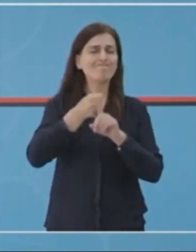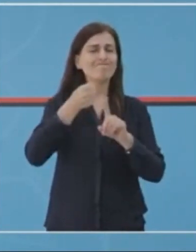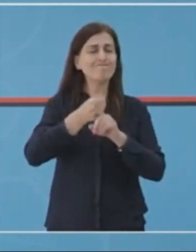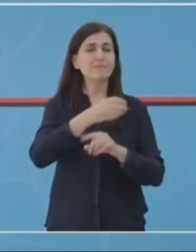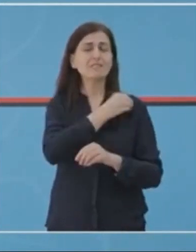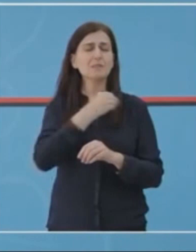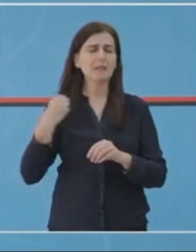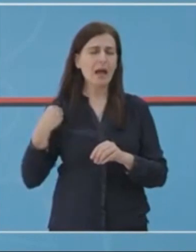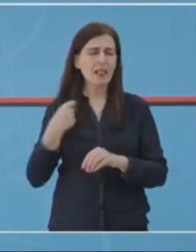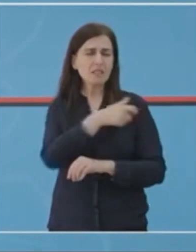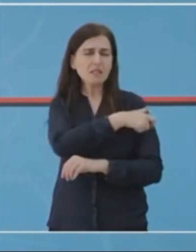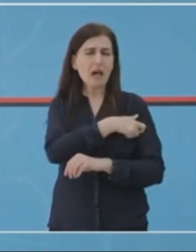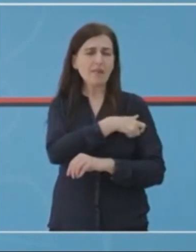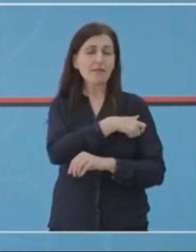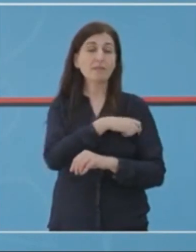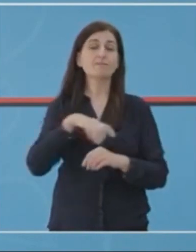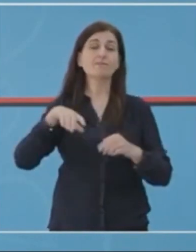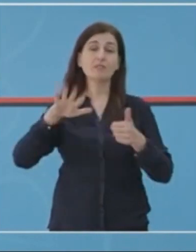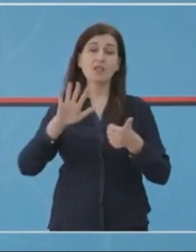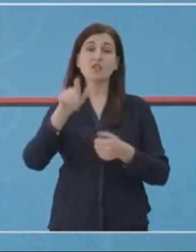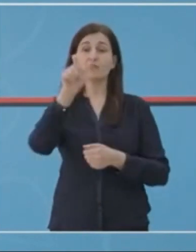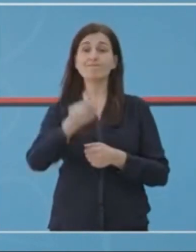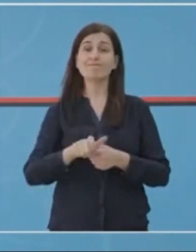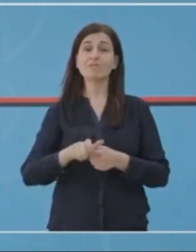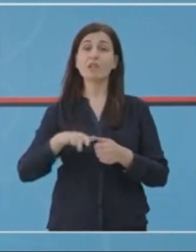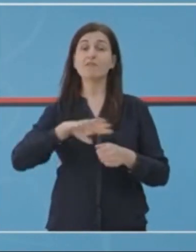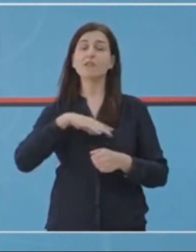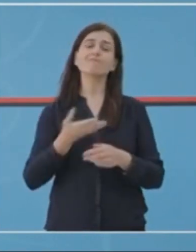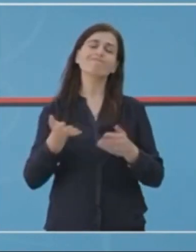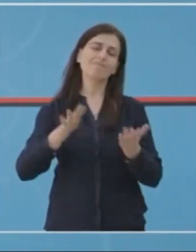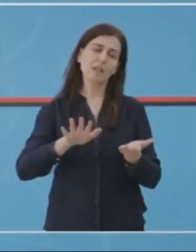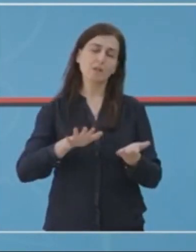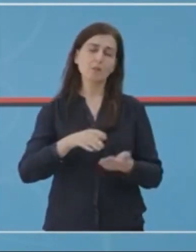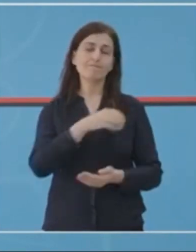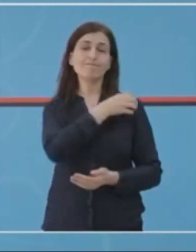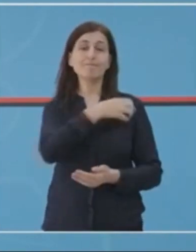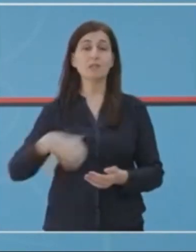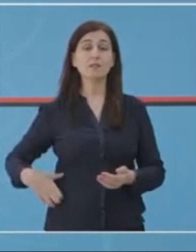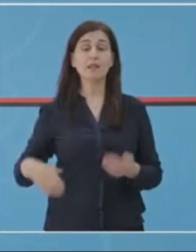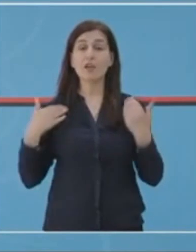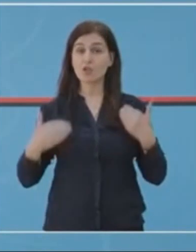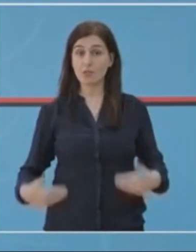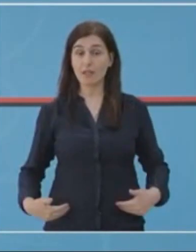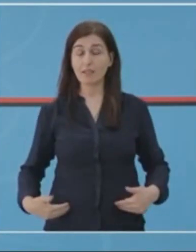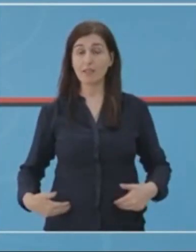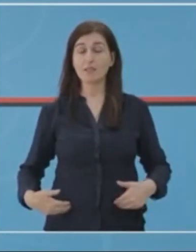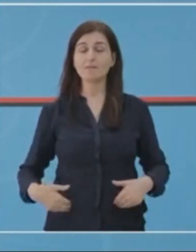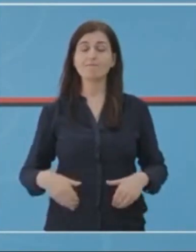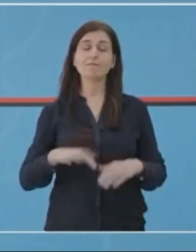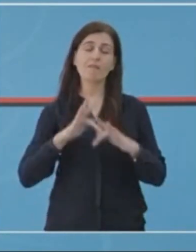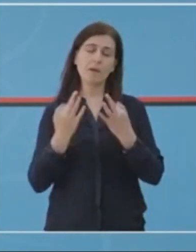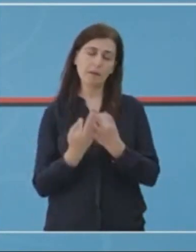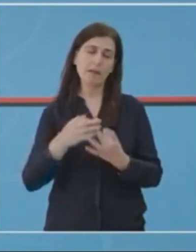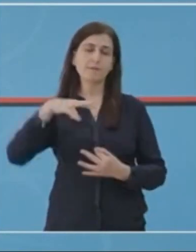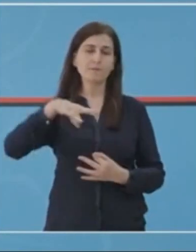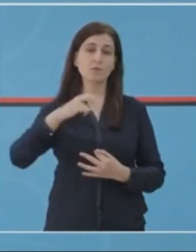pjekjeve të stafit mjekësor, 67 vjeçari kanë dëruar jetë. Ministria e shëndecis dhe mbrojtjes sociale shpre